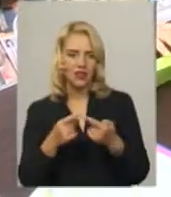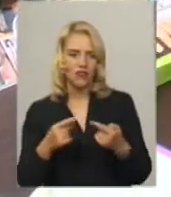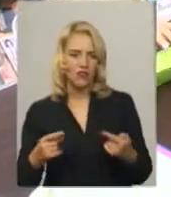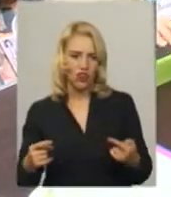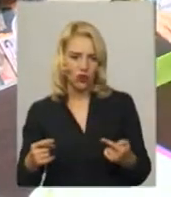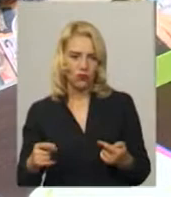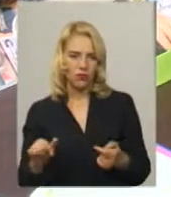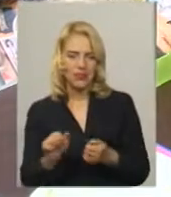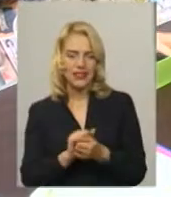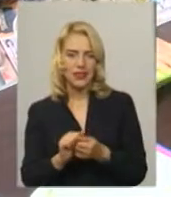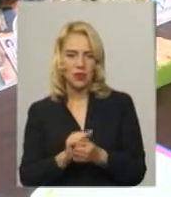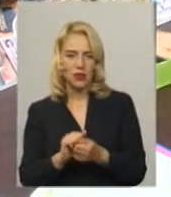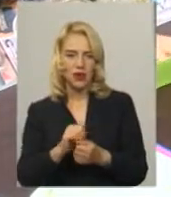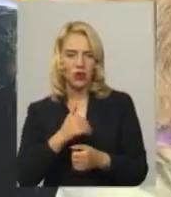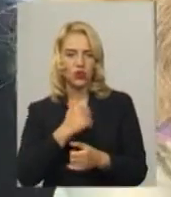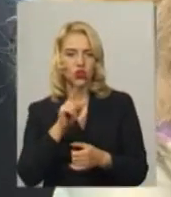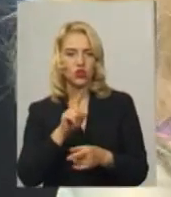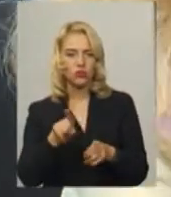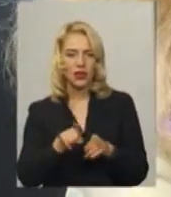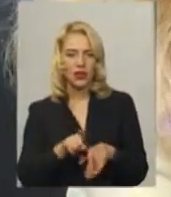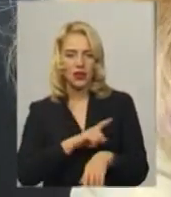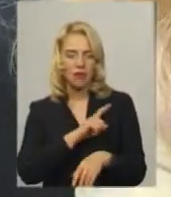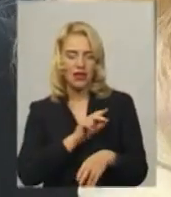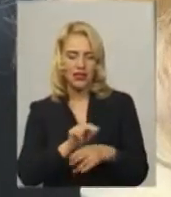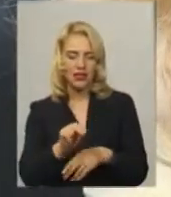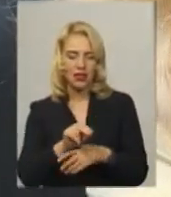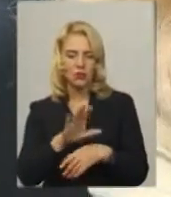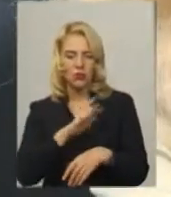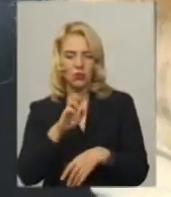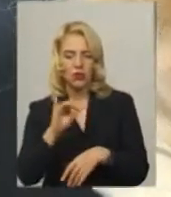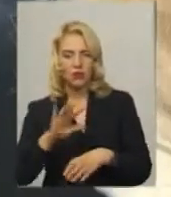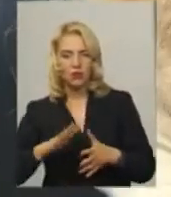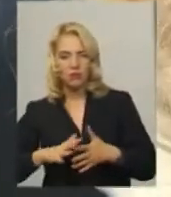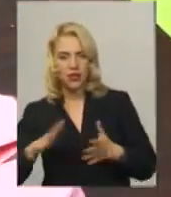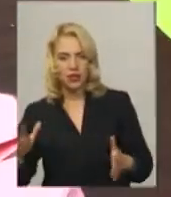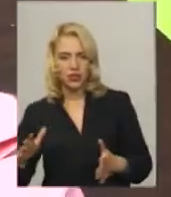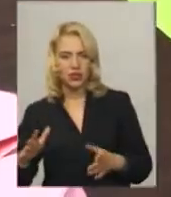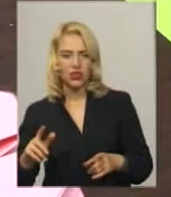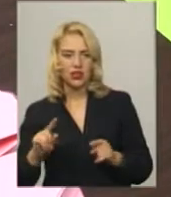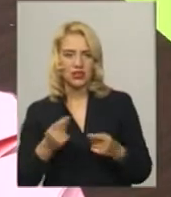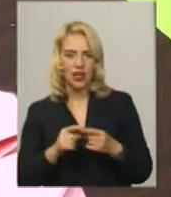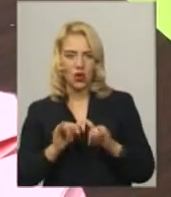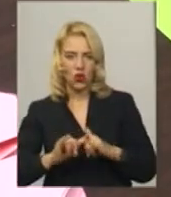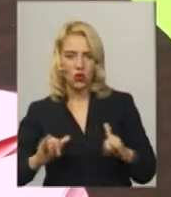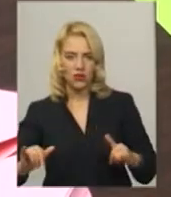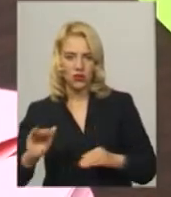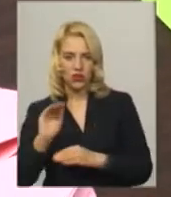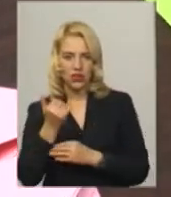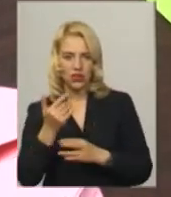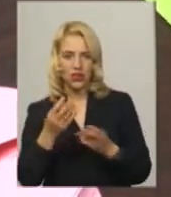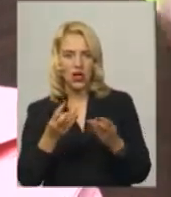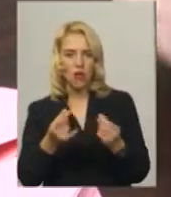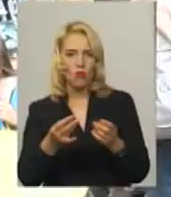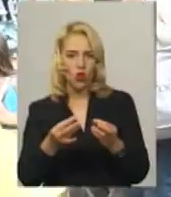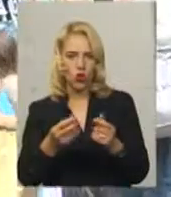паперу. Хотілося, щоб таких майстер-класів було більше, бо це розвиток дитини – моторика, і рук,